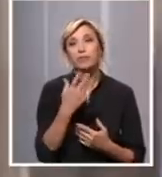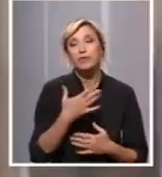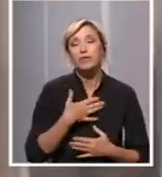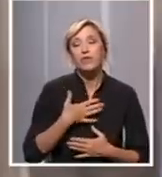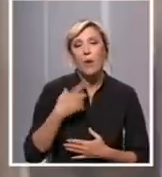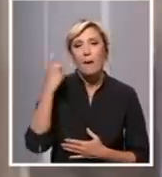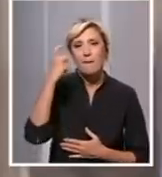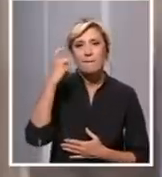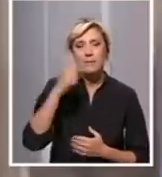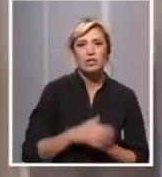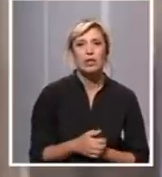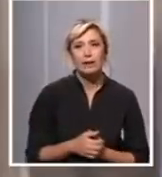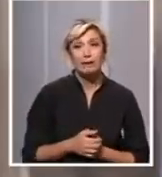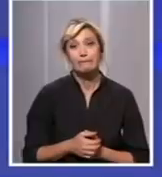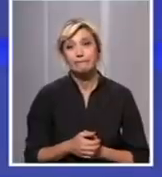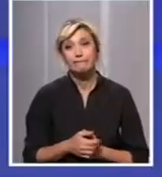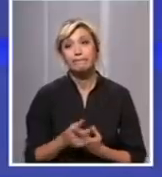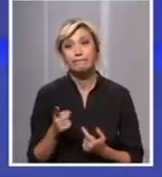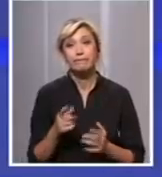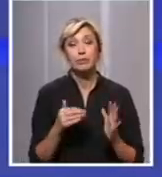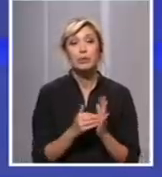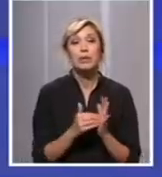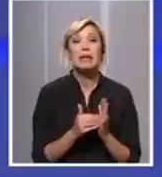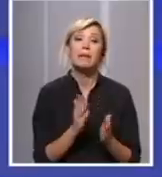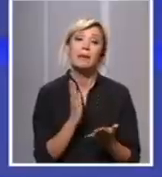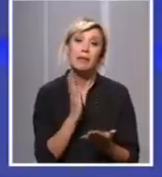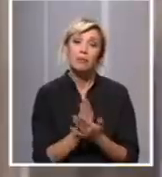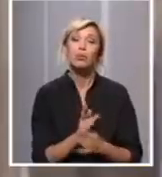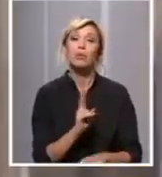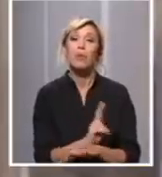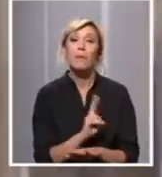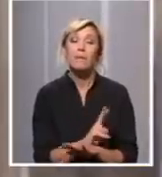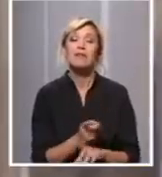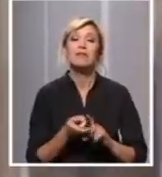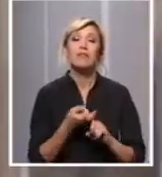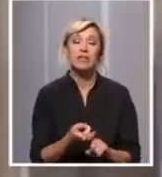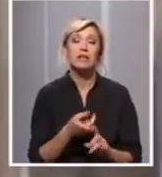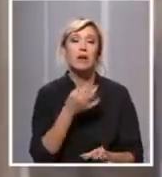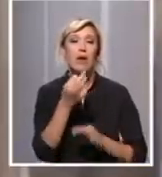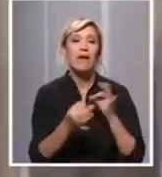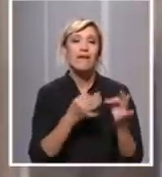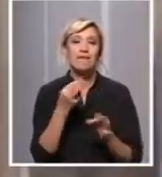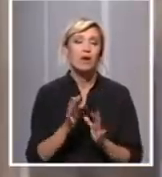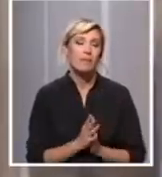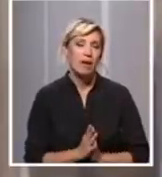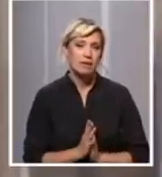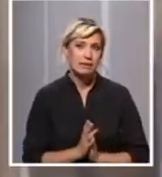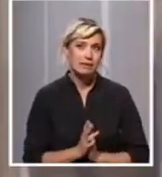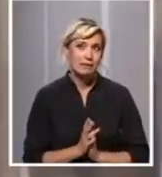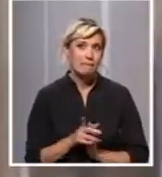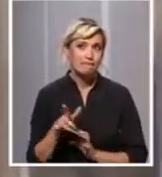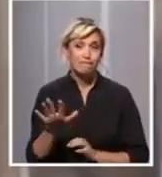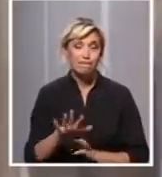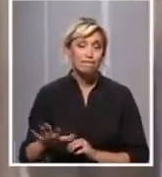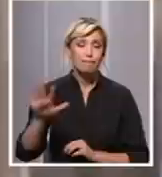treba biti oprezan oko davanja informacija i oko jednostavno sama nauka, kao što sam rekao, je